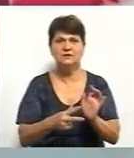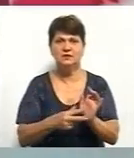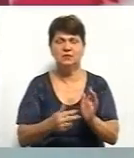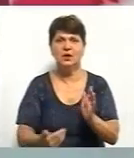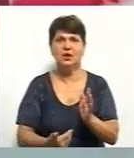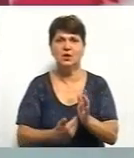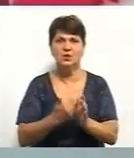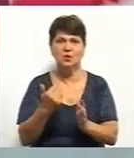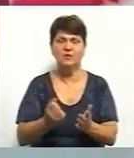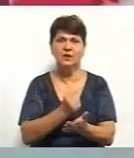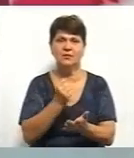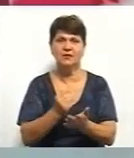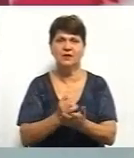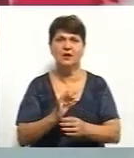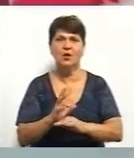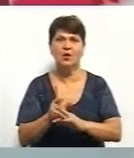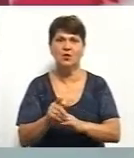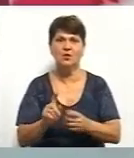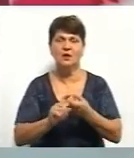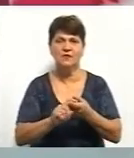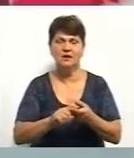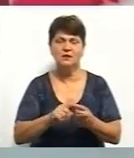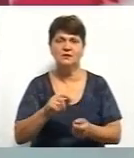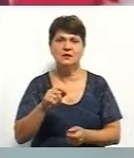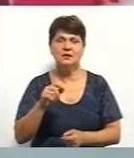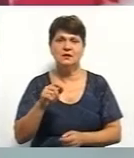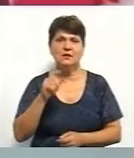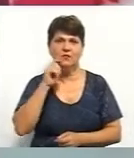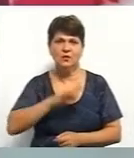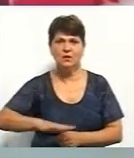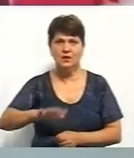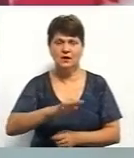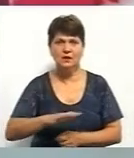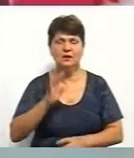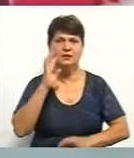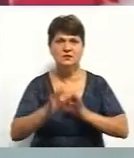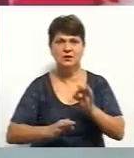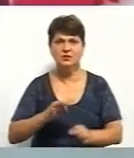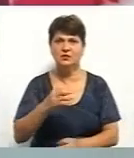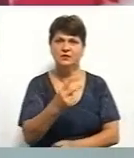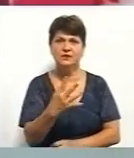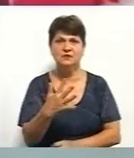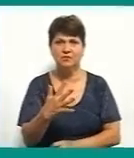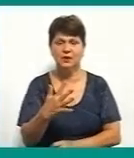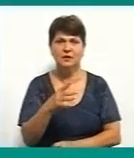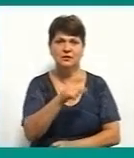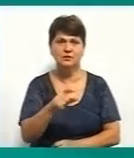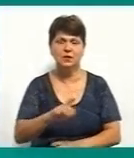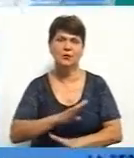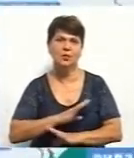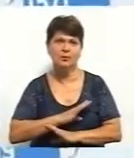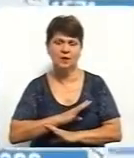випадків коронавірусу в Україні. За минулу добу померли 25 людей, повідомий міністр охорони здоров'я Максим Степанов.